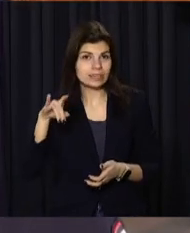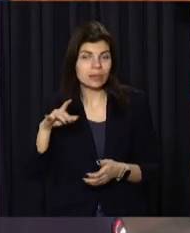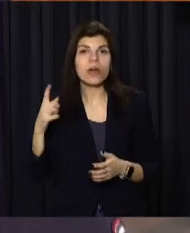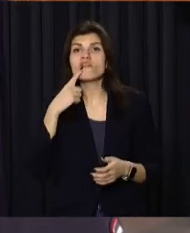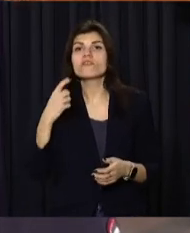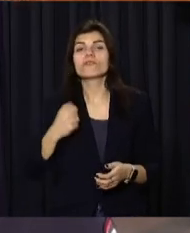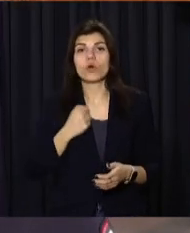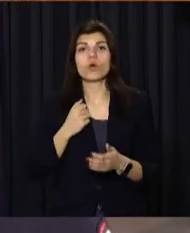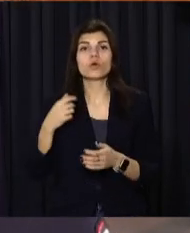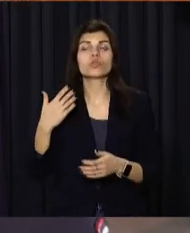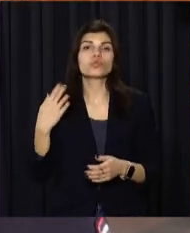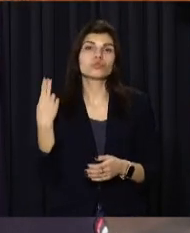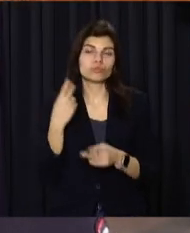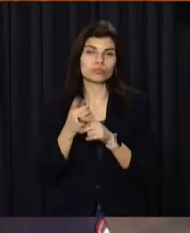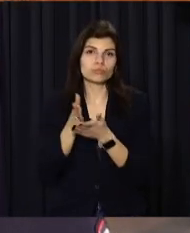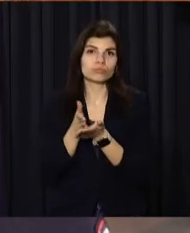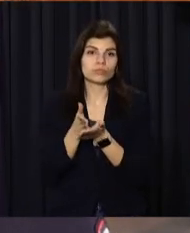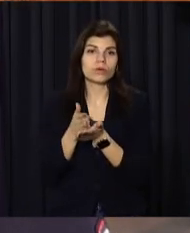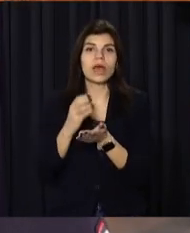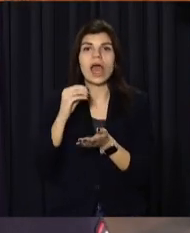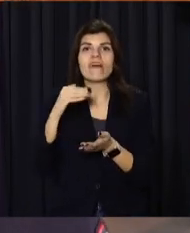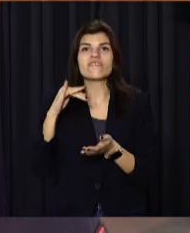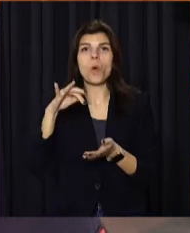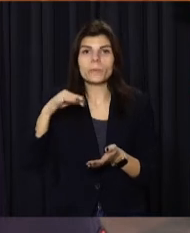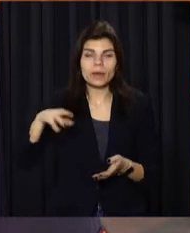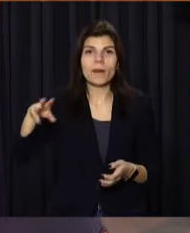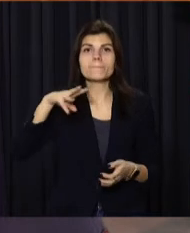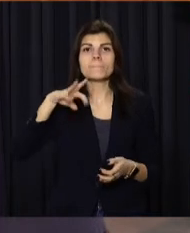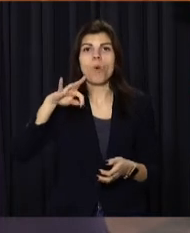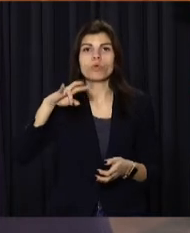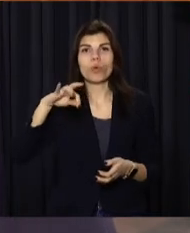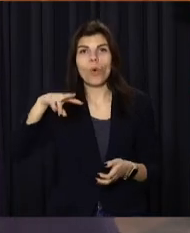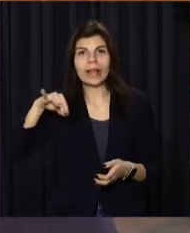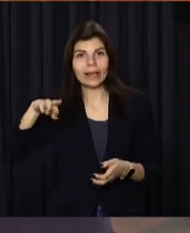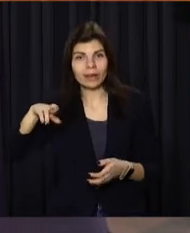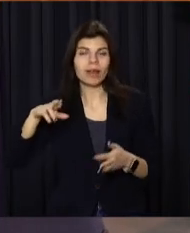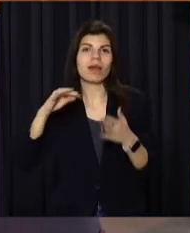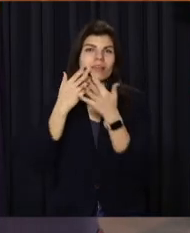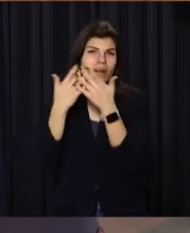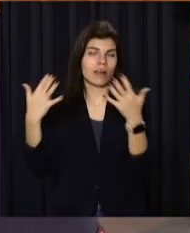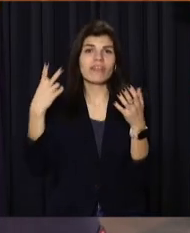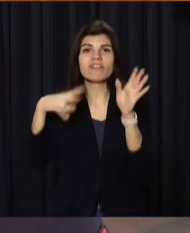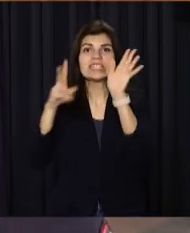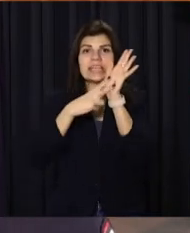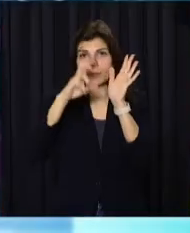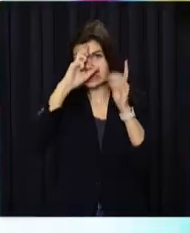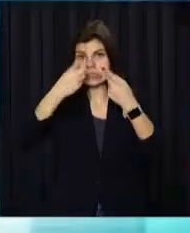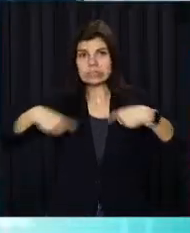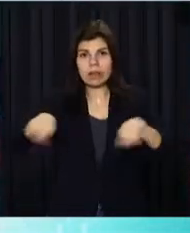воїнський долг в інших країнах. Це Ефіопія, Ангола і інші- інші інші країна. 27 країн.